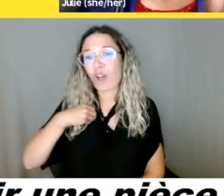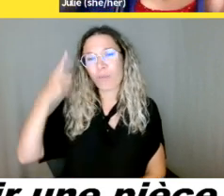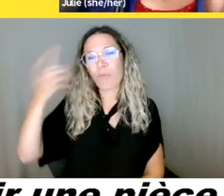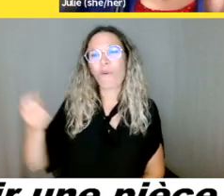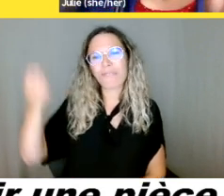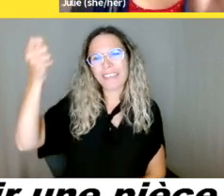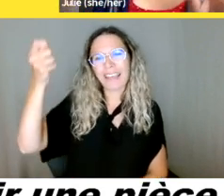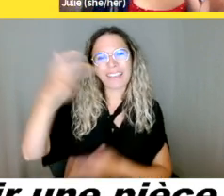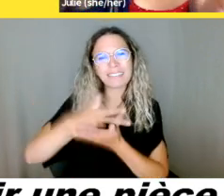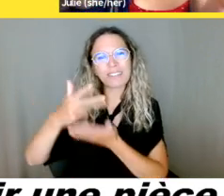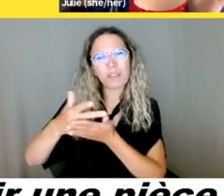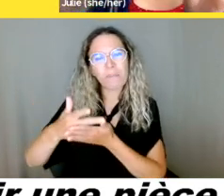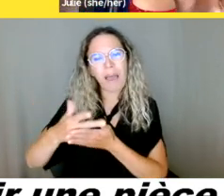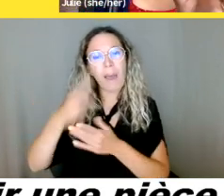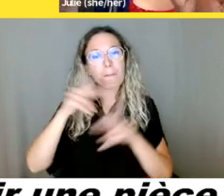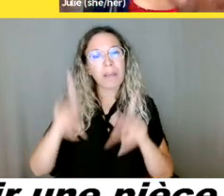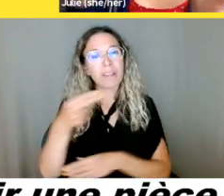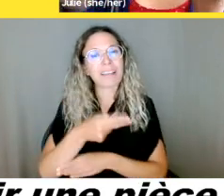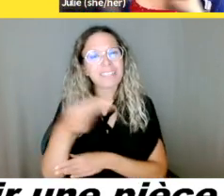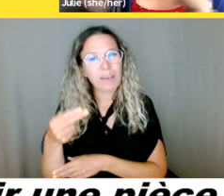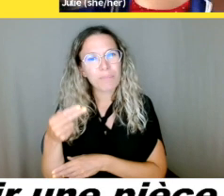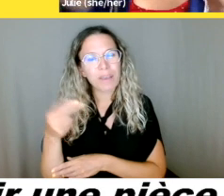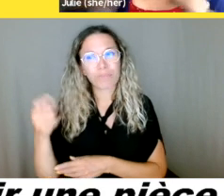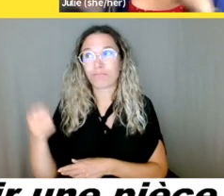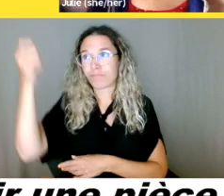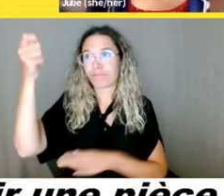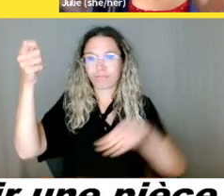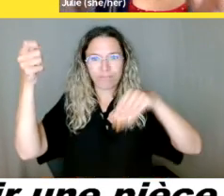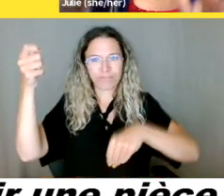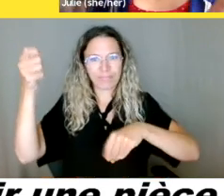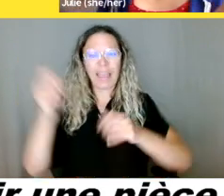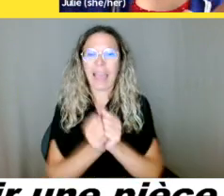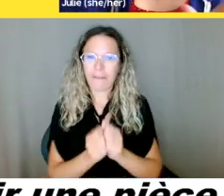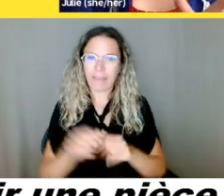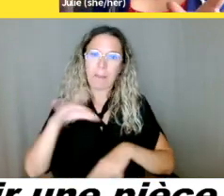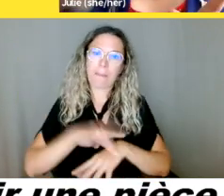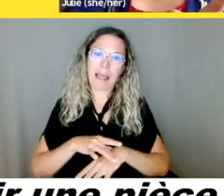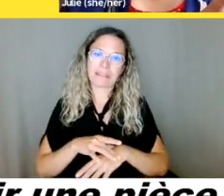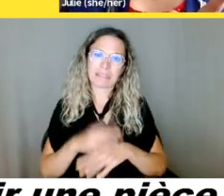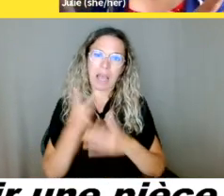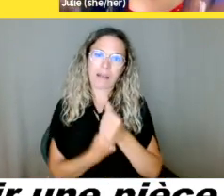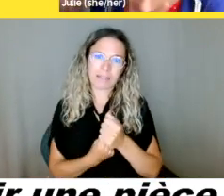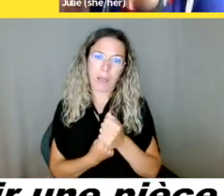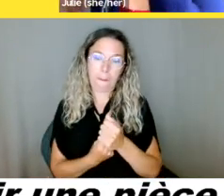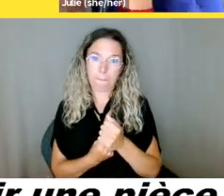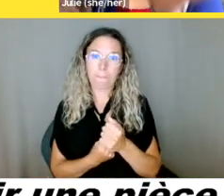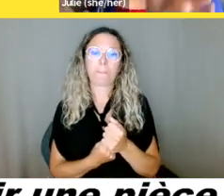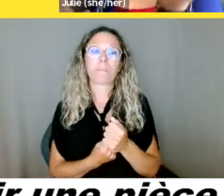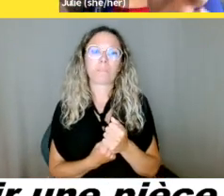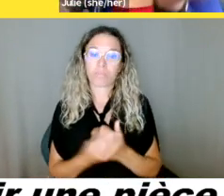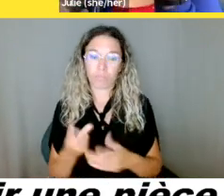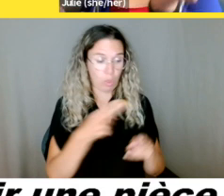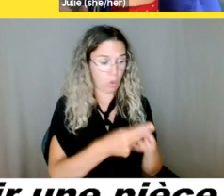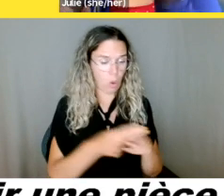maladie. Les deux avaient mon nom, comme ça, on pouvait faire le lien entre les deux documents. La carte RAMQ avait ma photo, puis la